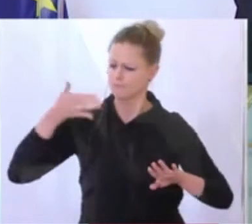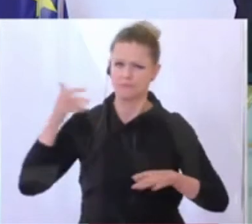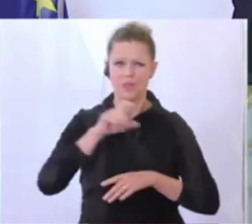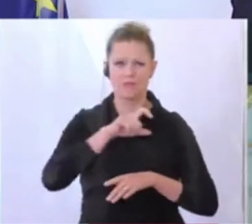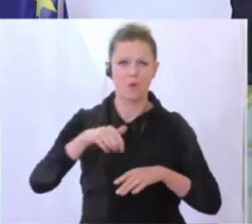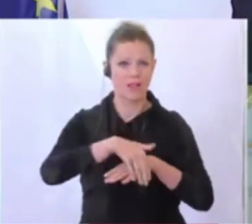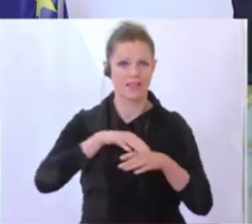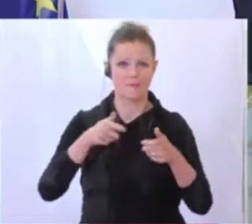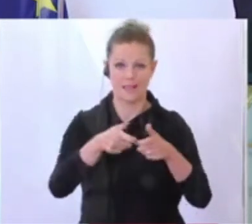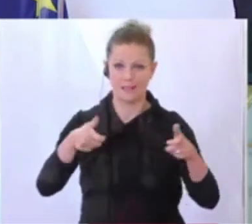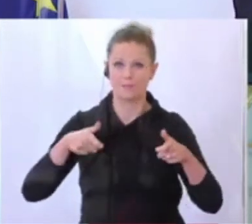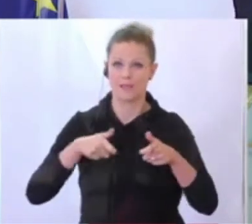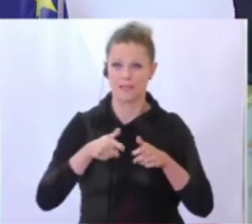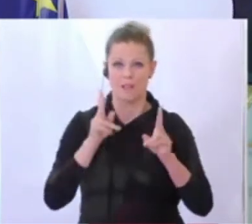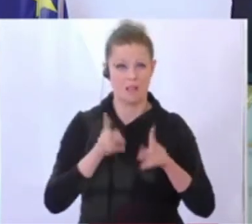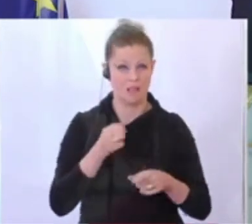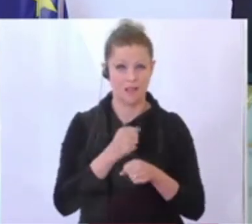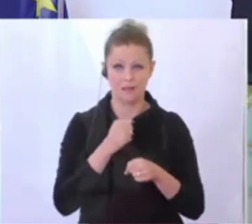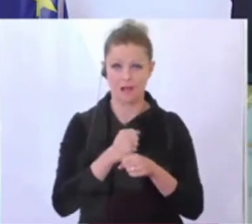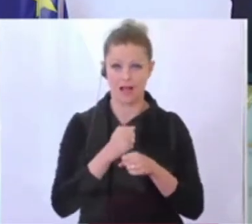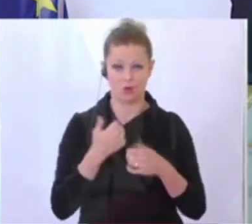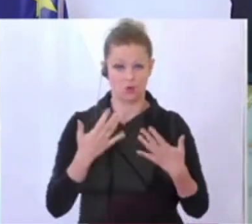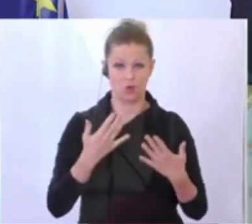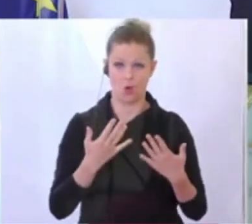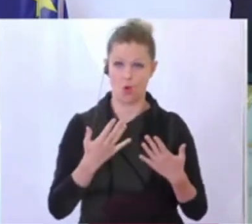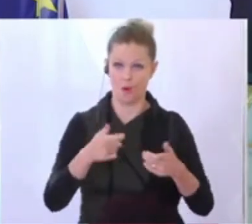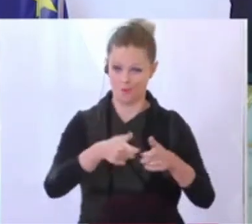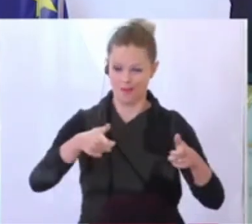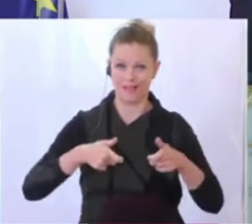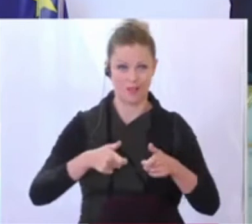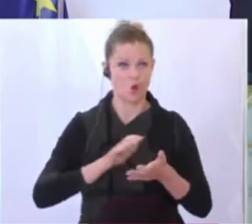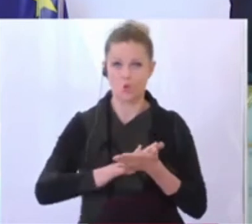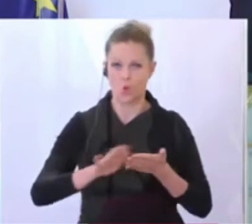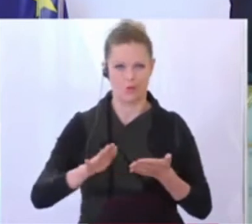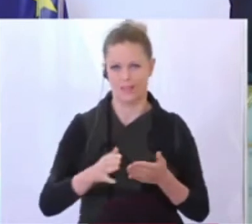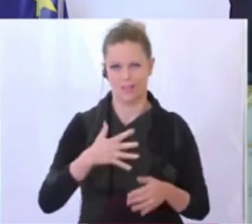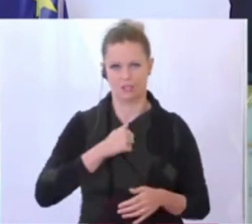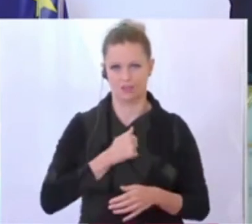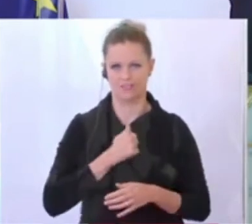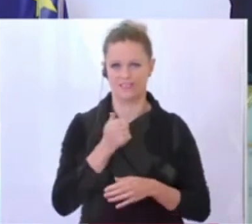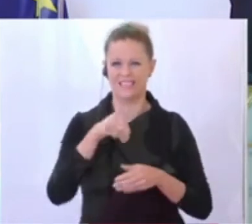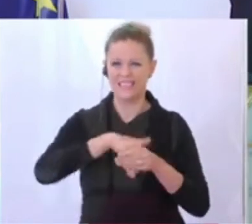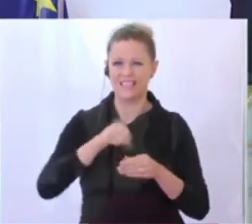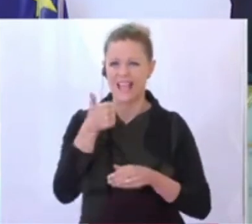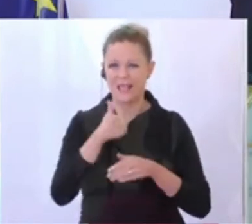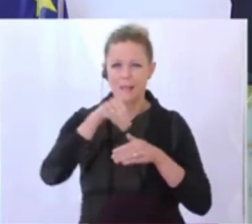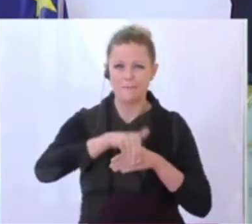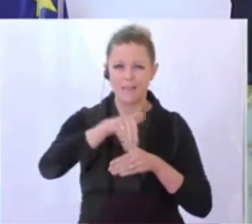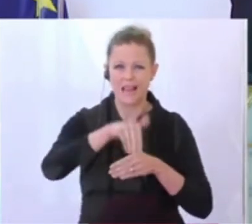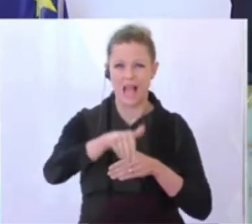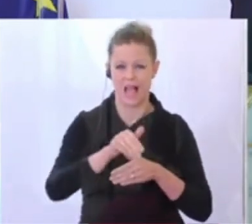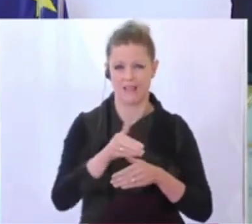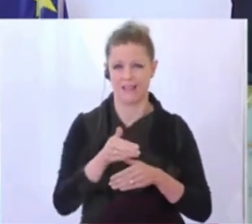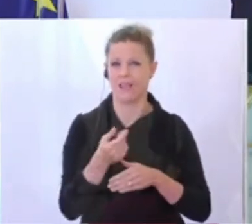Gemeindepaket schnüren konnten in einer noch nie dagewesenen Dimension mit einer Milliarde an